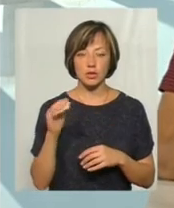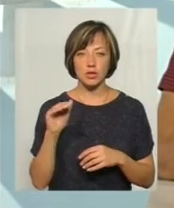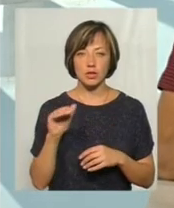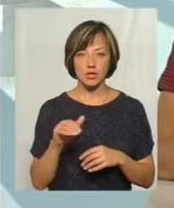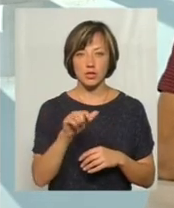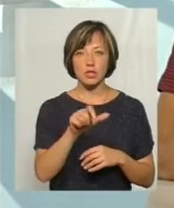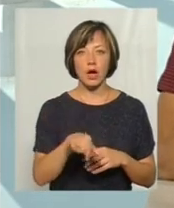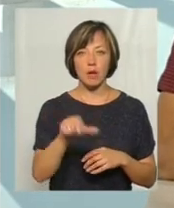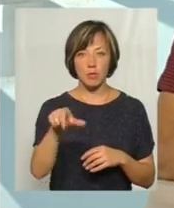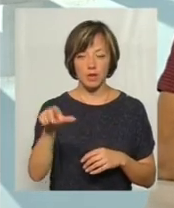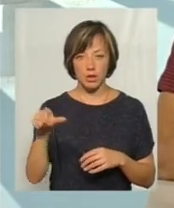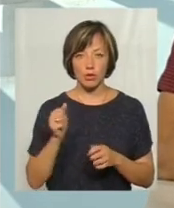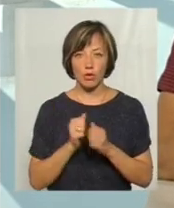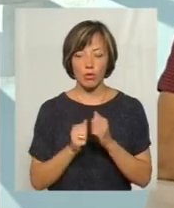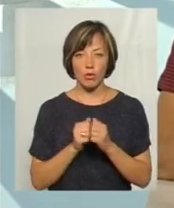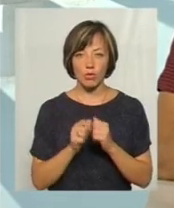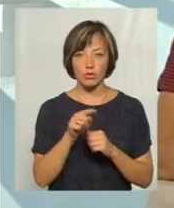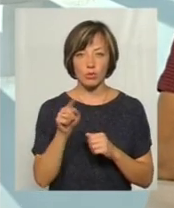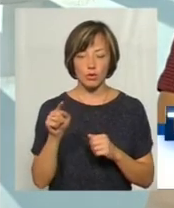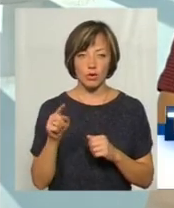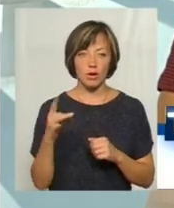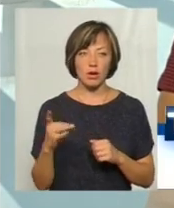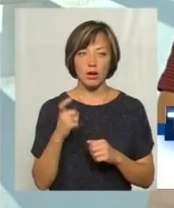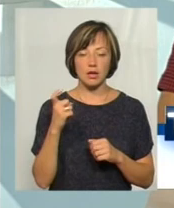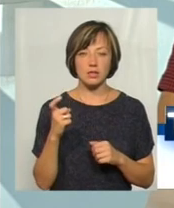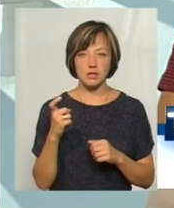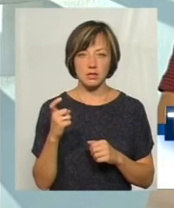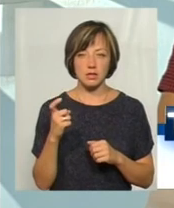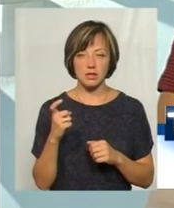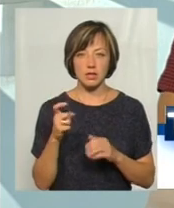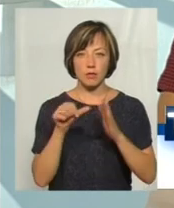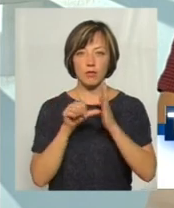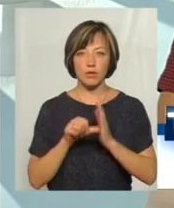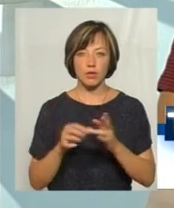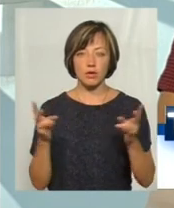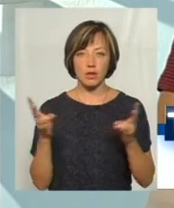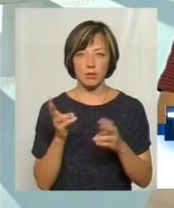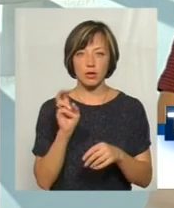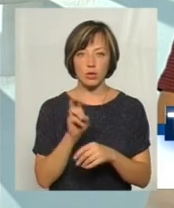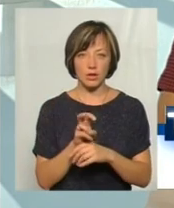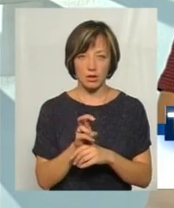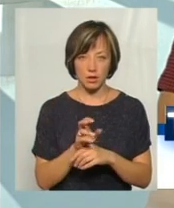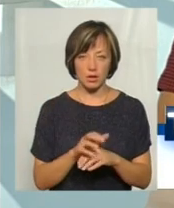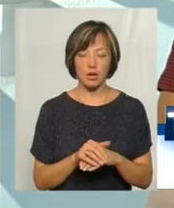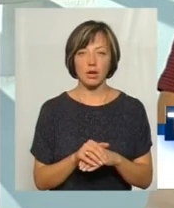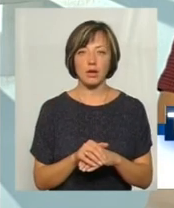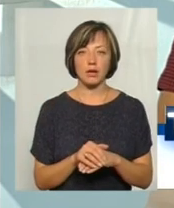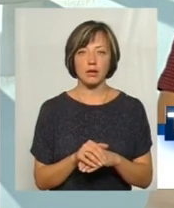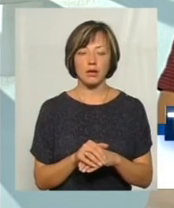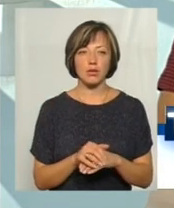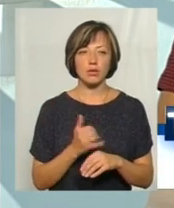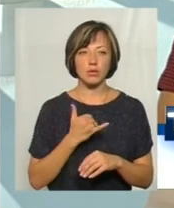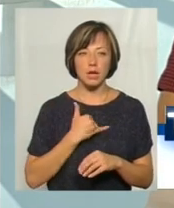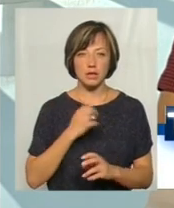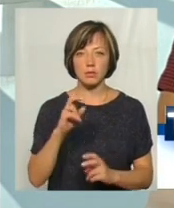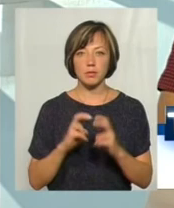абонентів, і до кожного хоча б раз в півроку треба дойти, то в нас